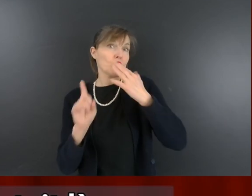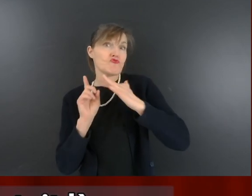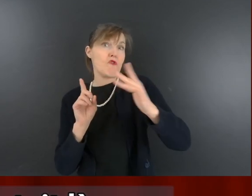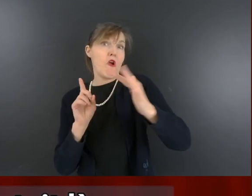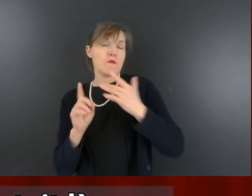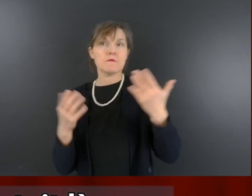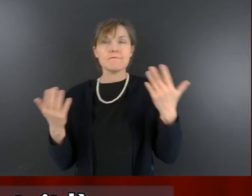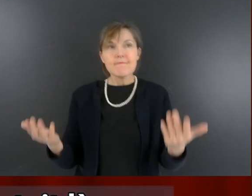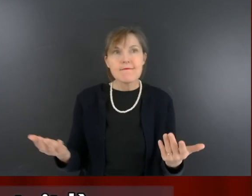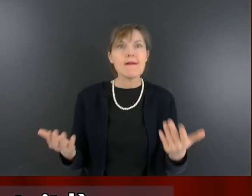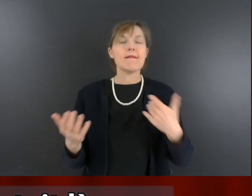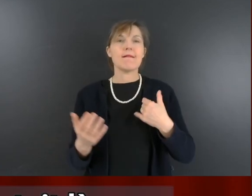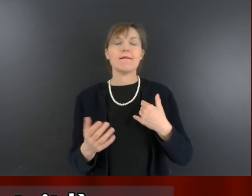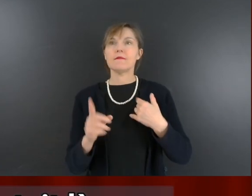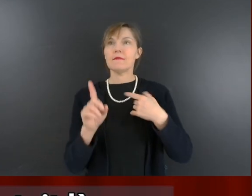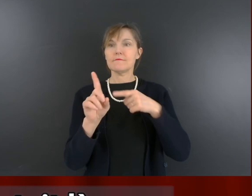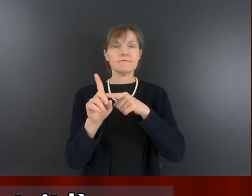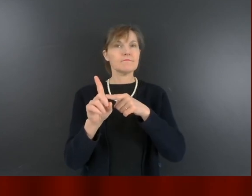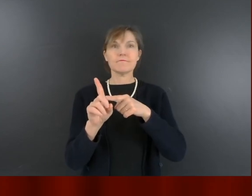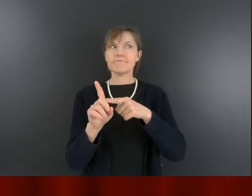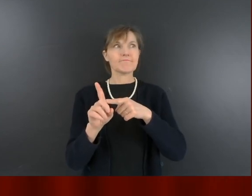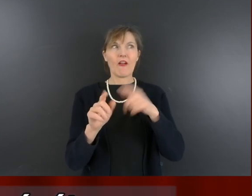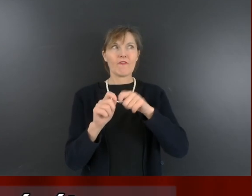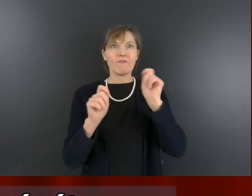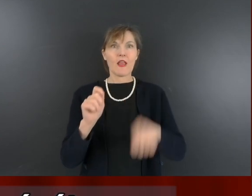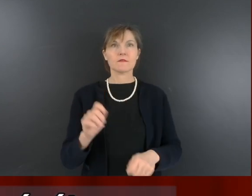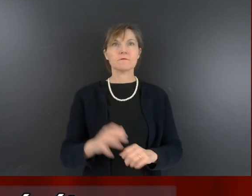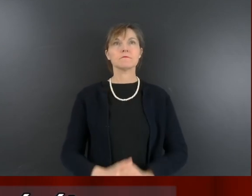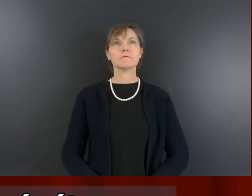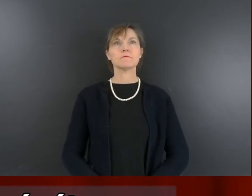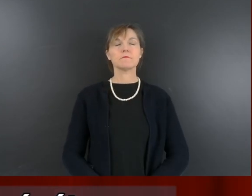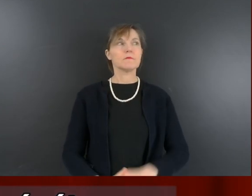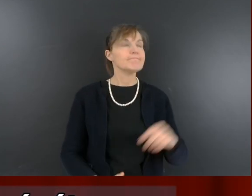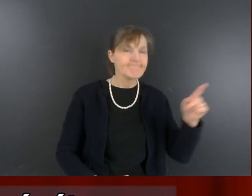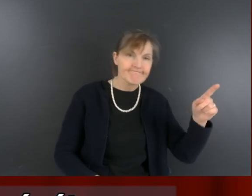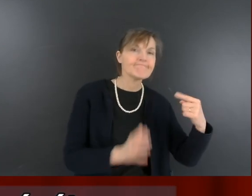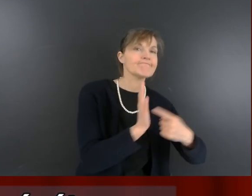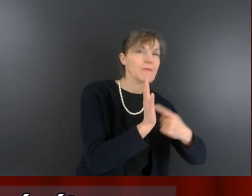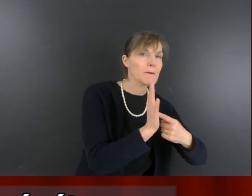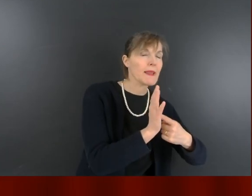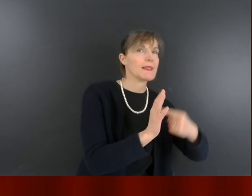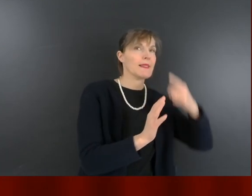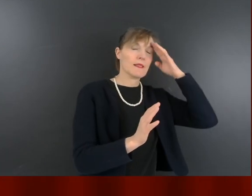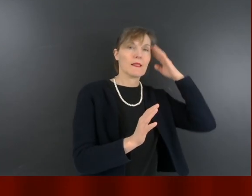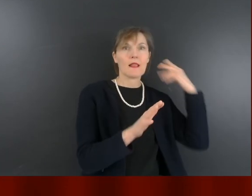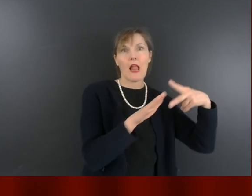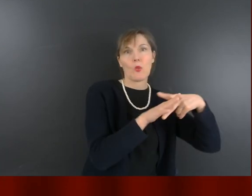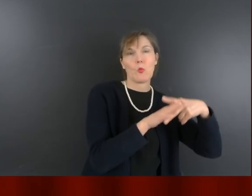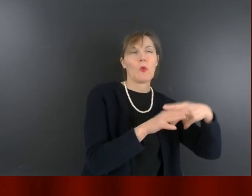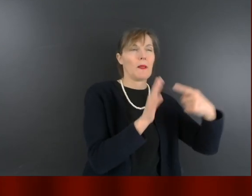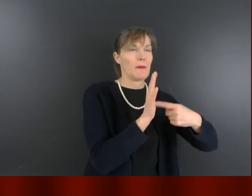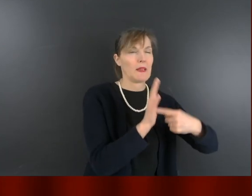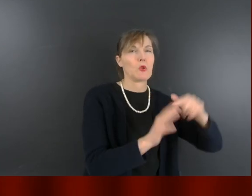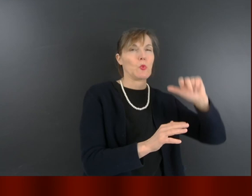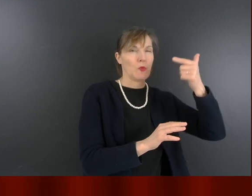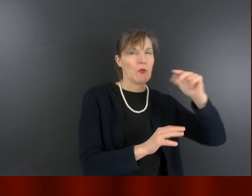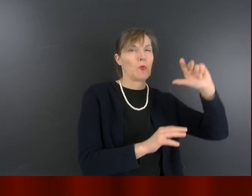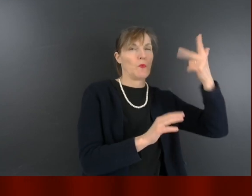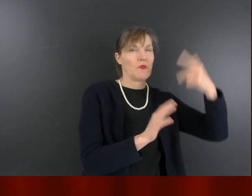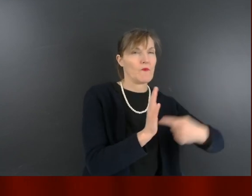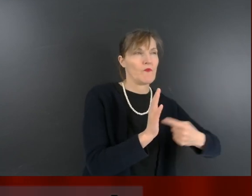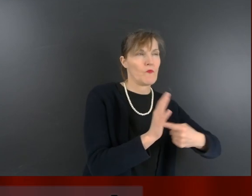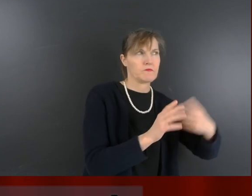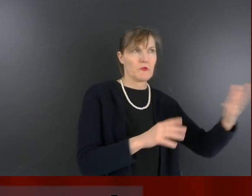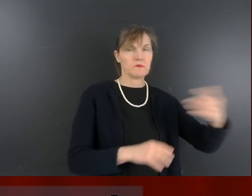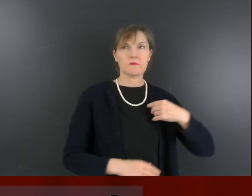elle restait là, perdue dans ses pensées. L'orchestre répéta l'introduction une seconde fois, puis une troisième fois.